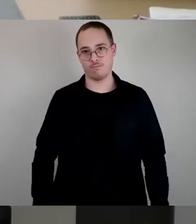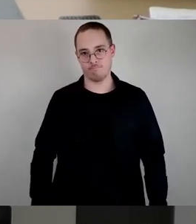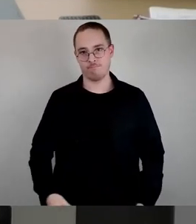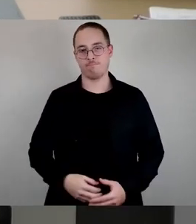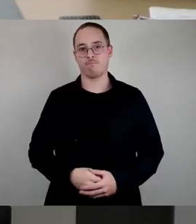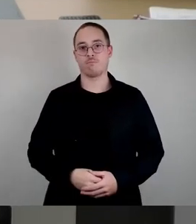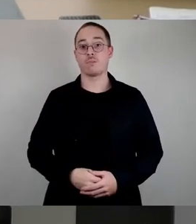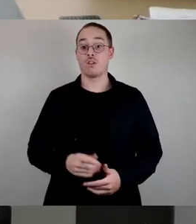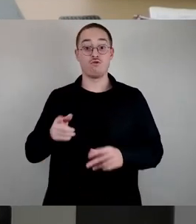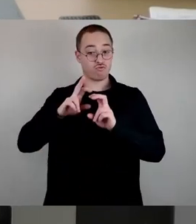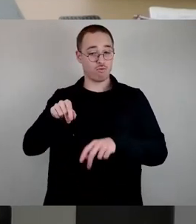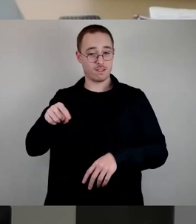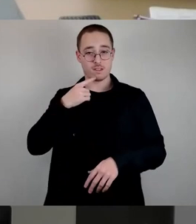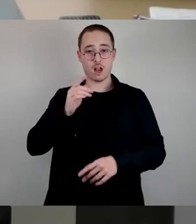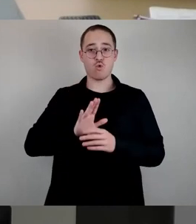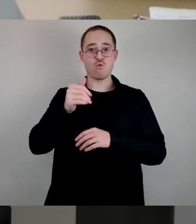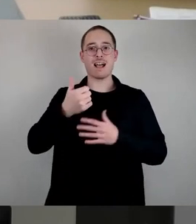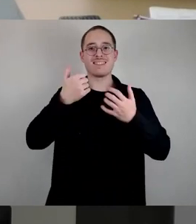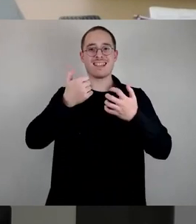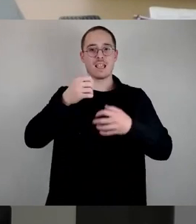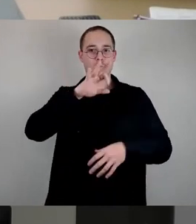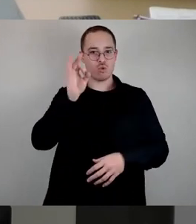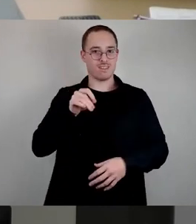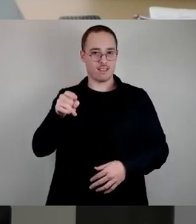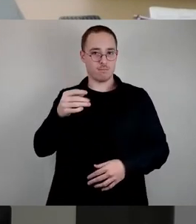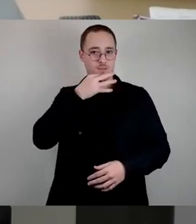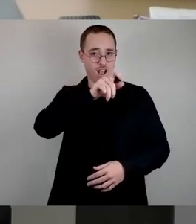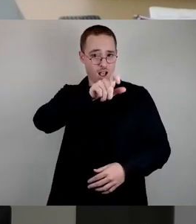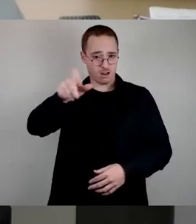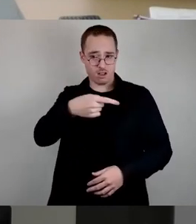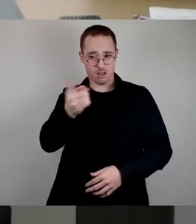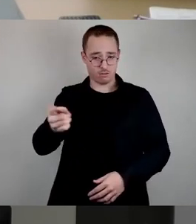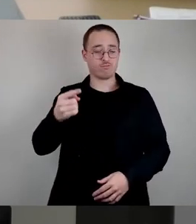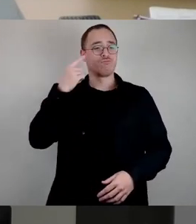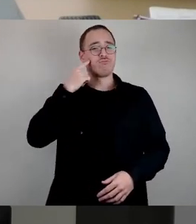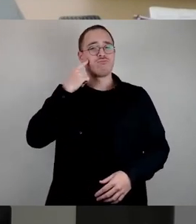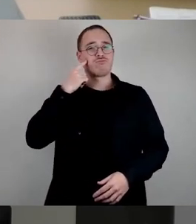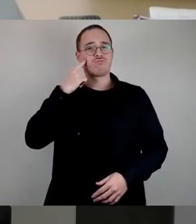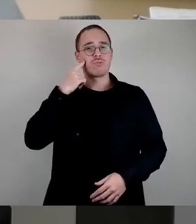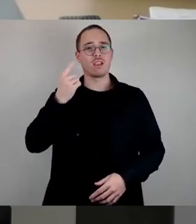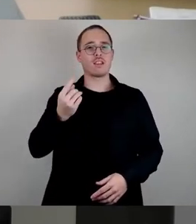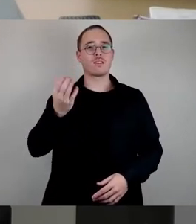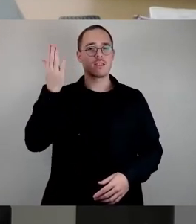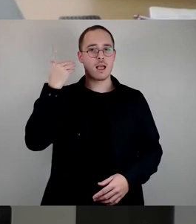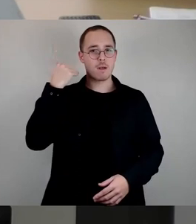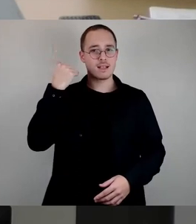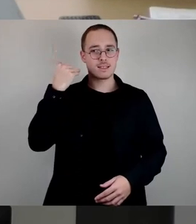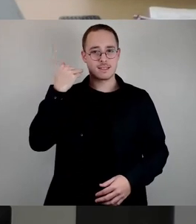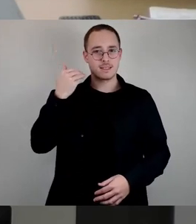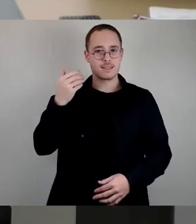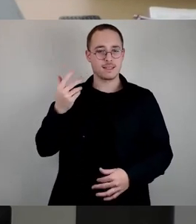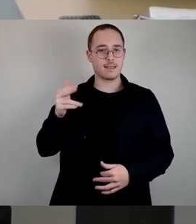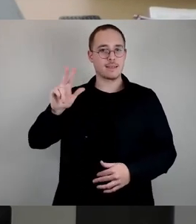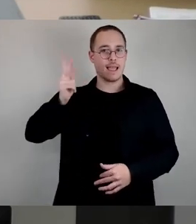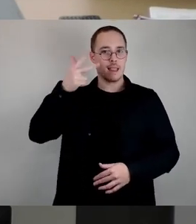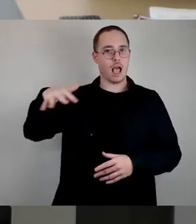überein, dass die Juden versuchen, aus der Vergangenheit des Dritten Reiches heute ihre Vorteile zu ziehen. Weitere 19 Prozent sind bei